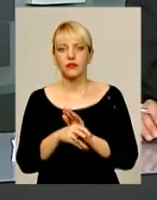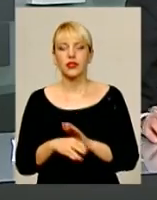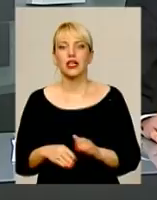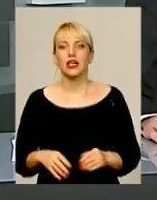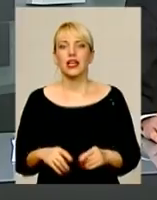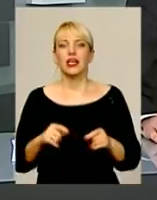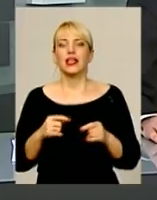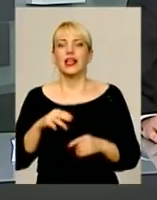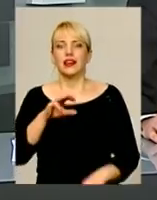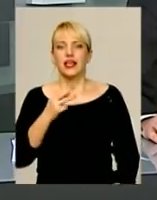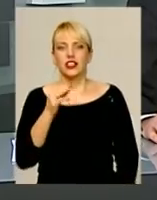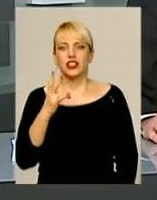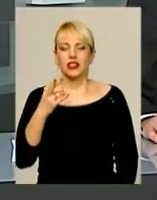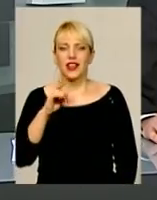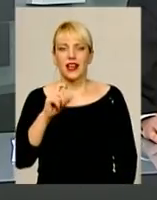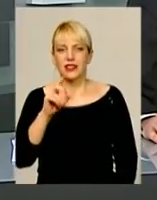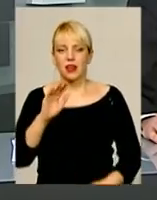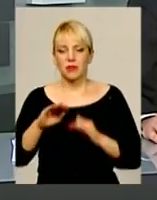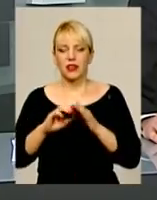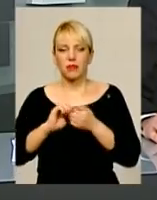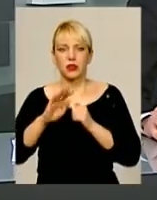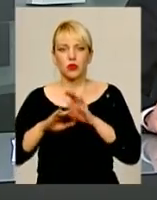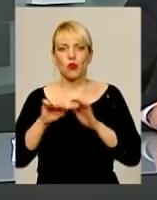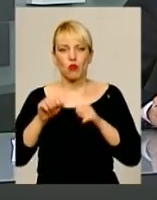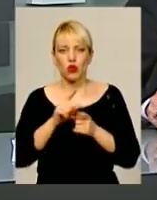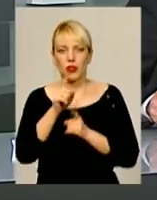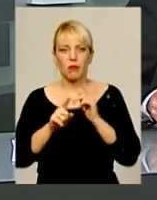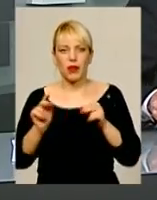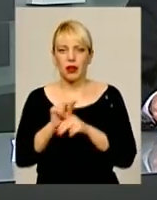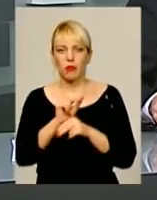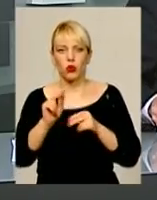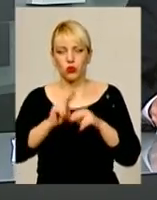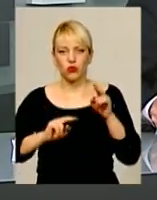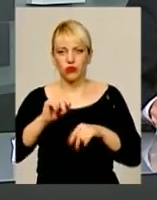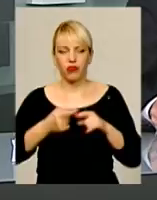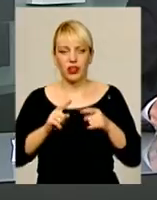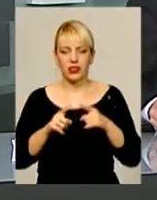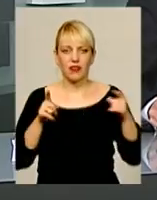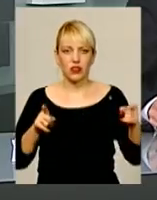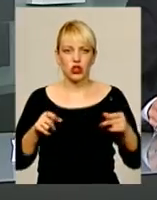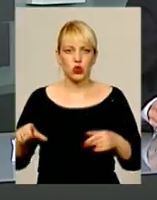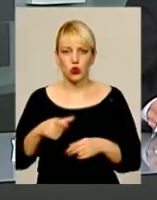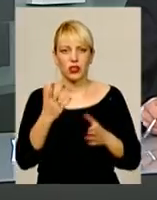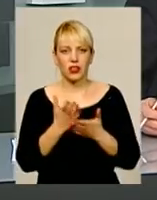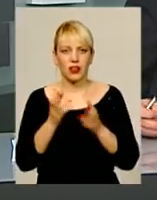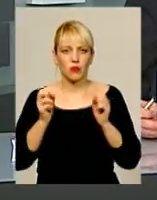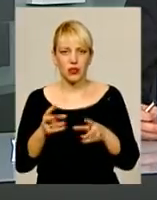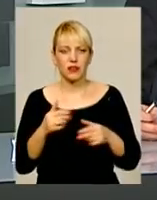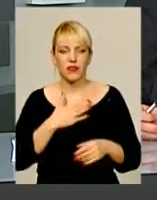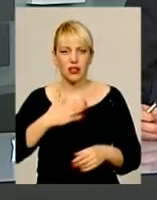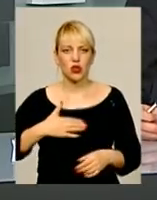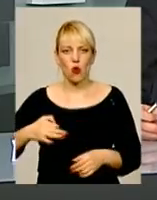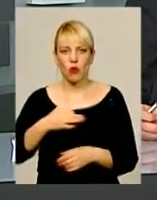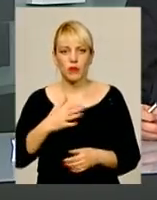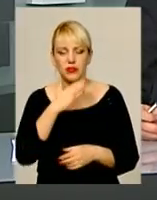Тещин-язик під Кам'янцем-Подільським можуть перебудувати. На відрізку дороги, який вважається найнебезпечнішим в області, за кілька